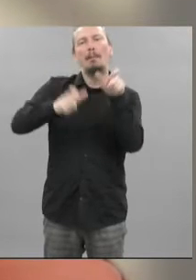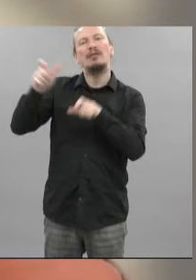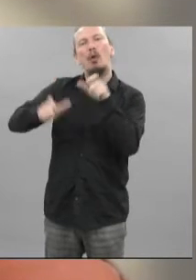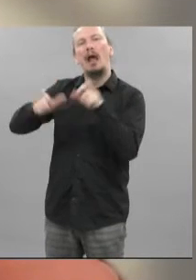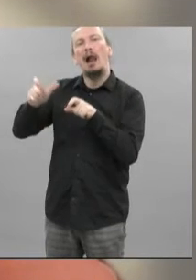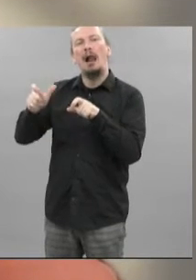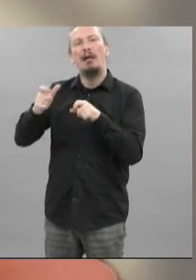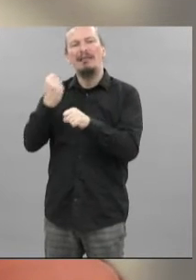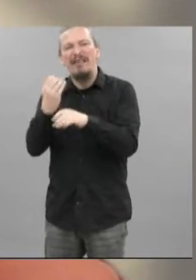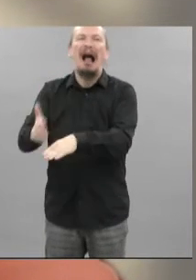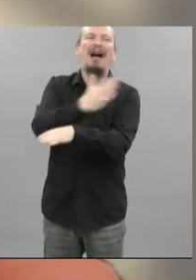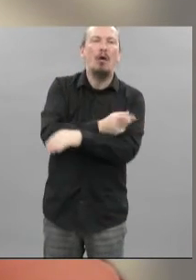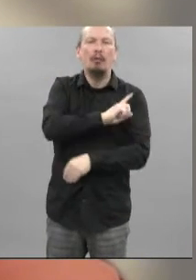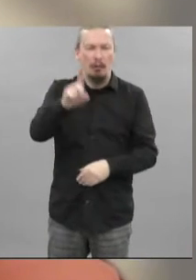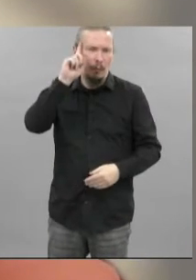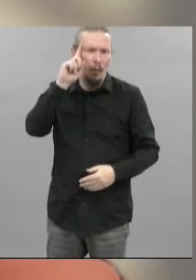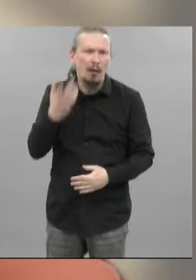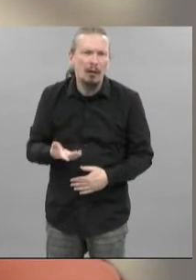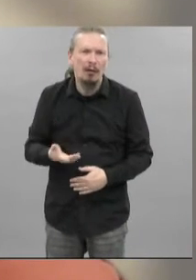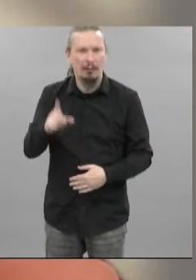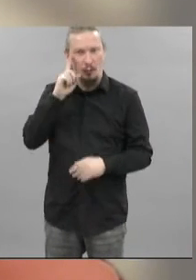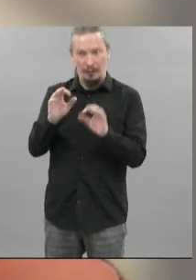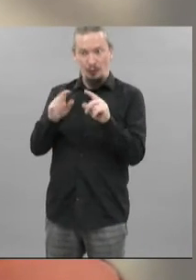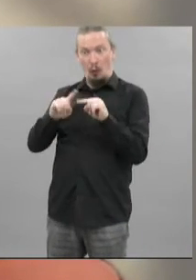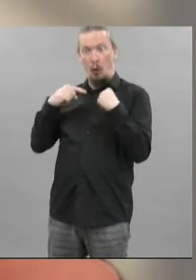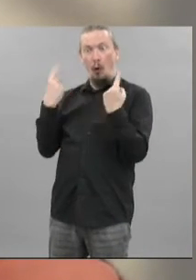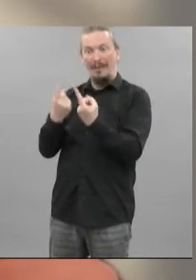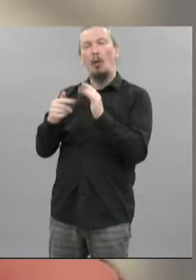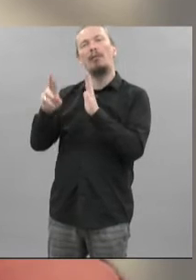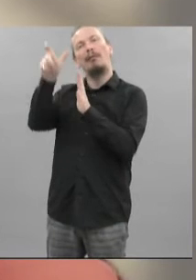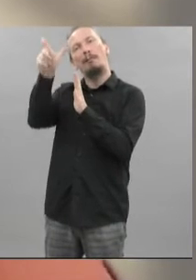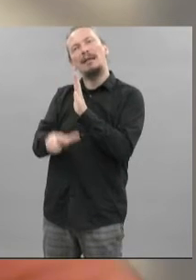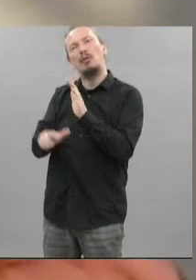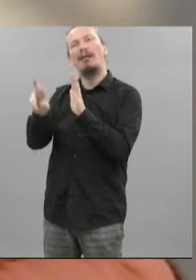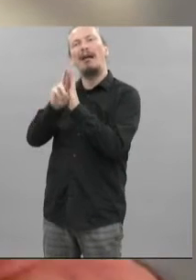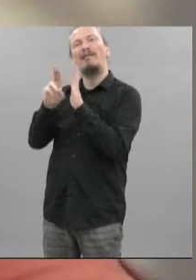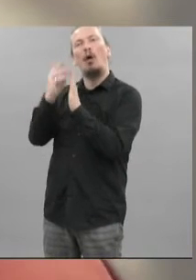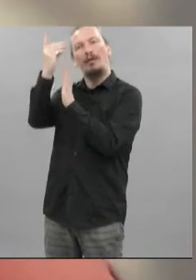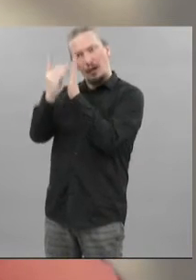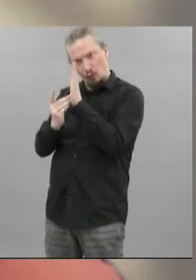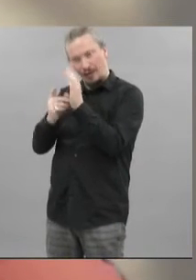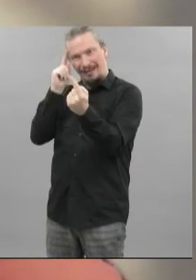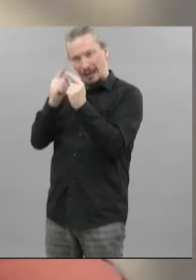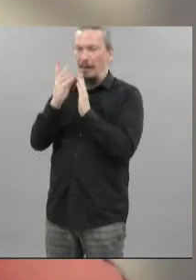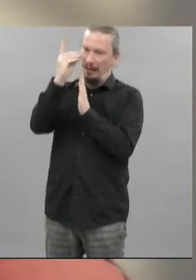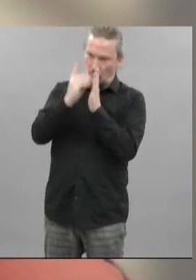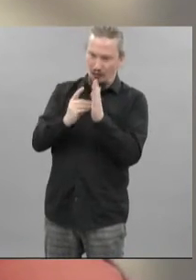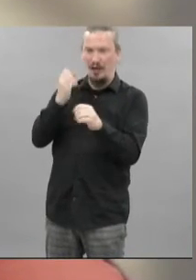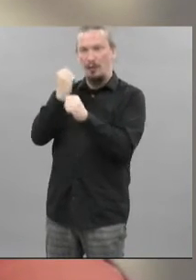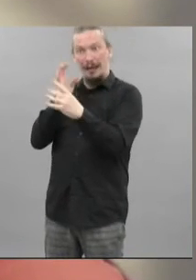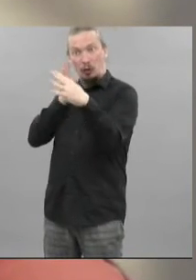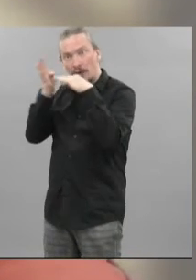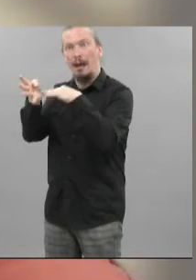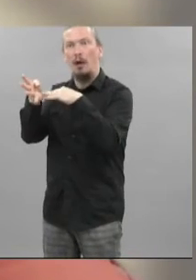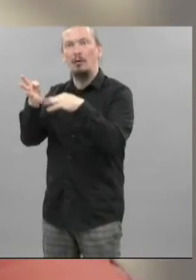amont de cette délibération puisque ce comité et référents déontologues traiteront à la fois de questions de déontologie et de transparence relevant aussi